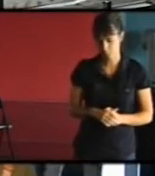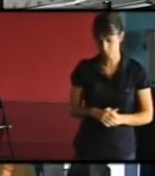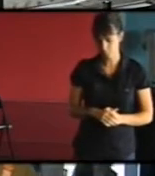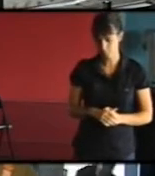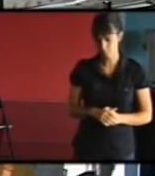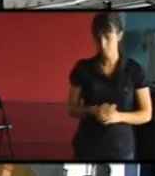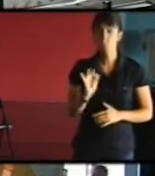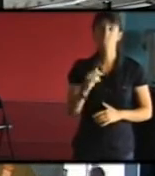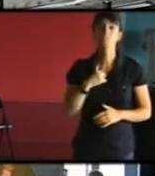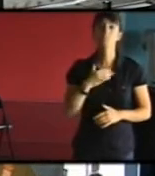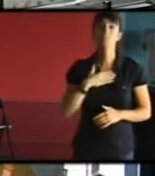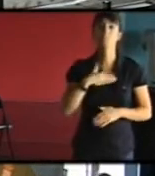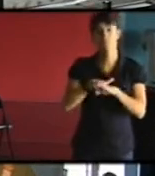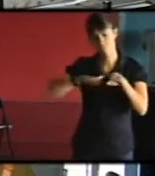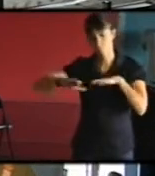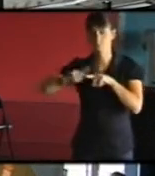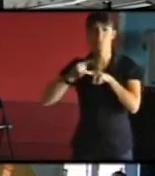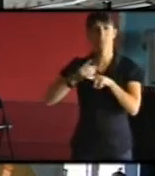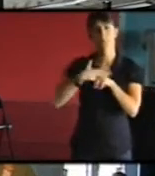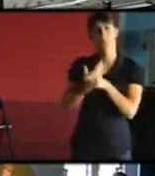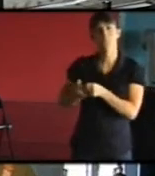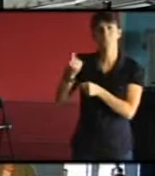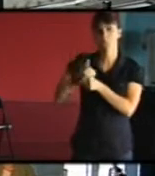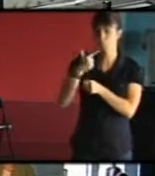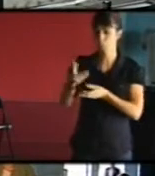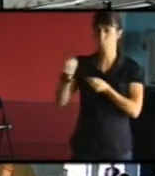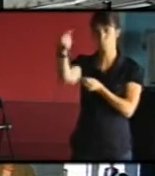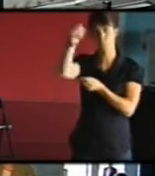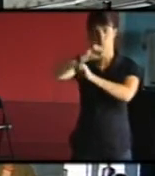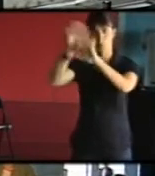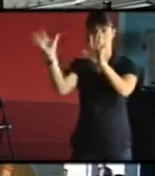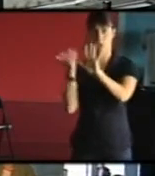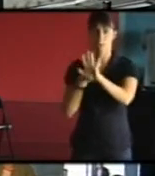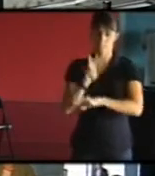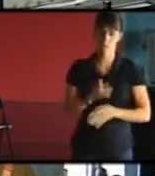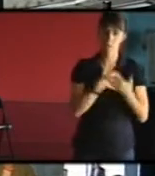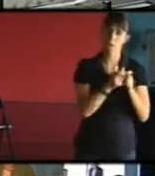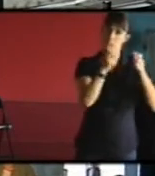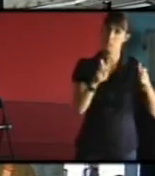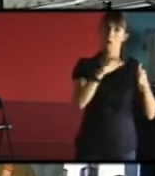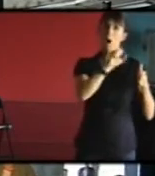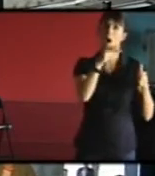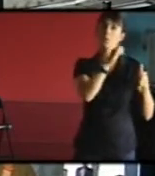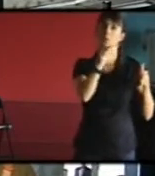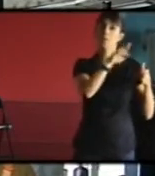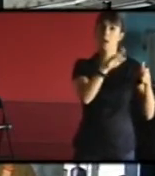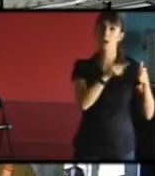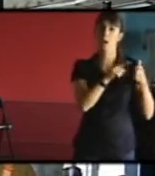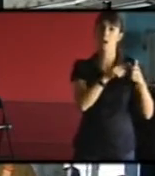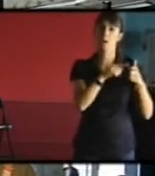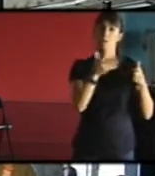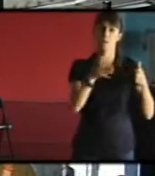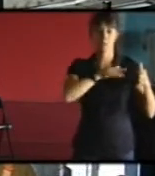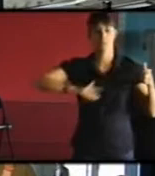Pour préciser un petit peu votre propos, le centre de recherche IFR est un tout petit bout de la recherche et